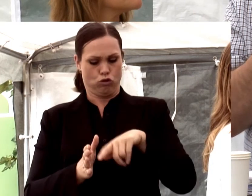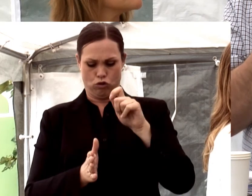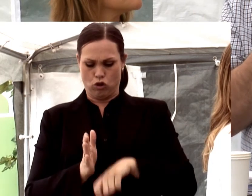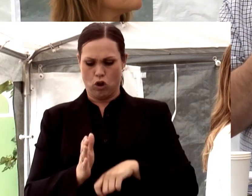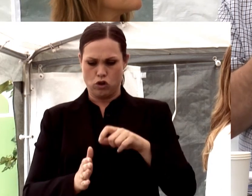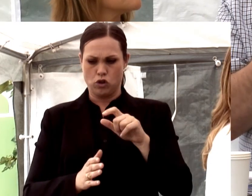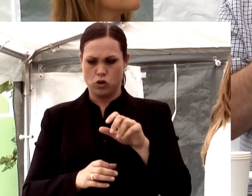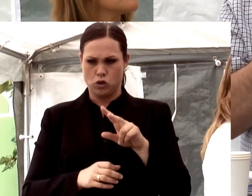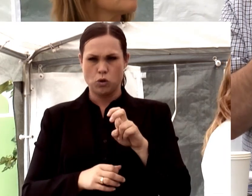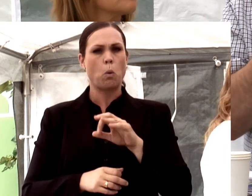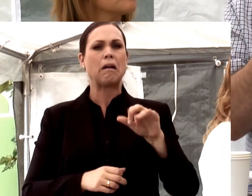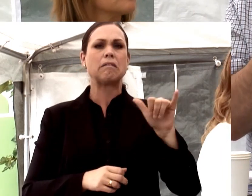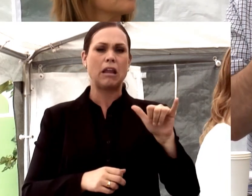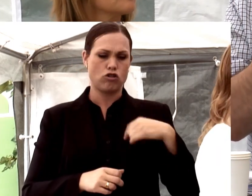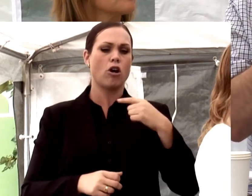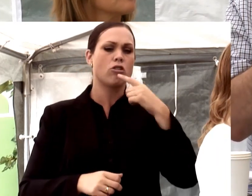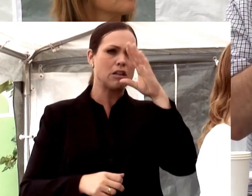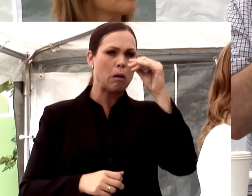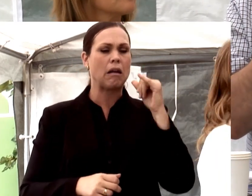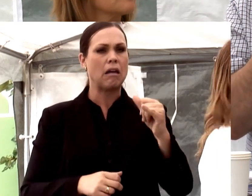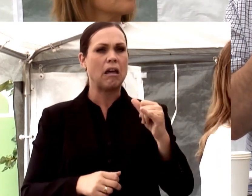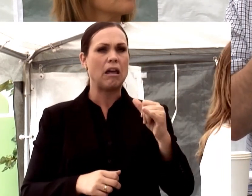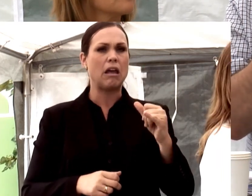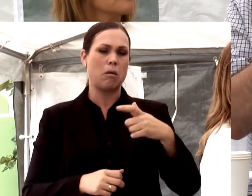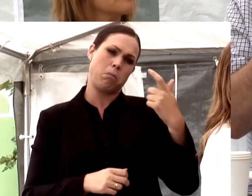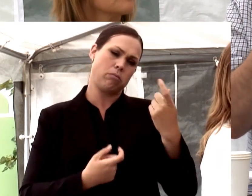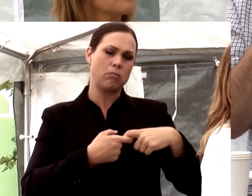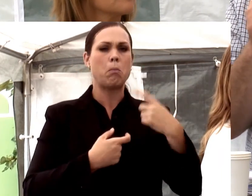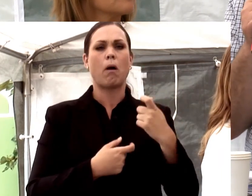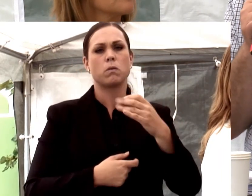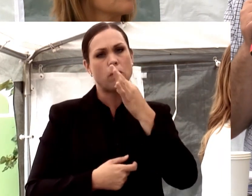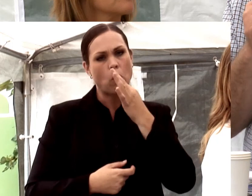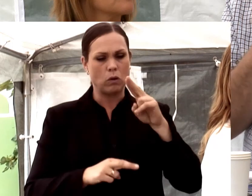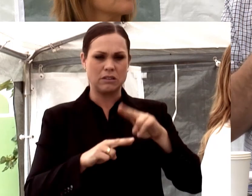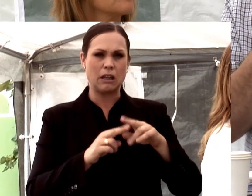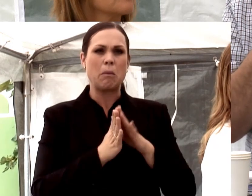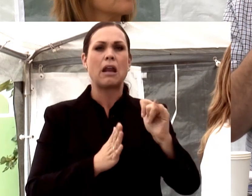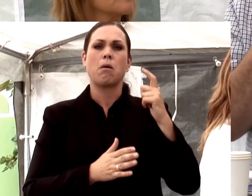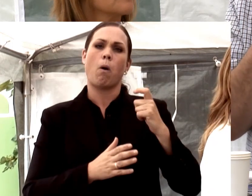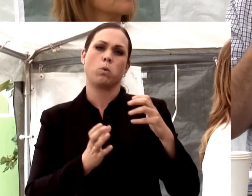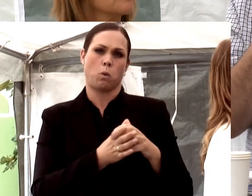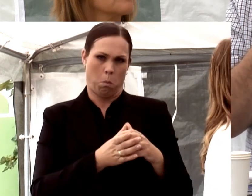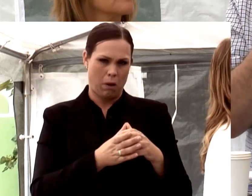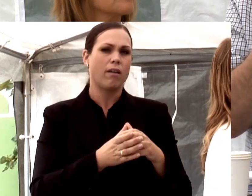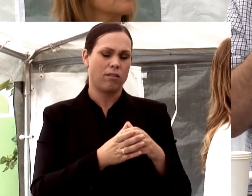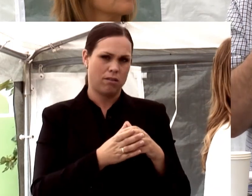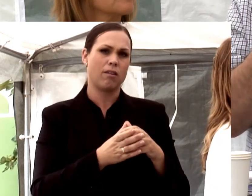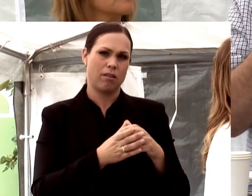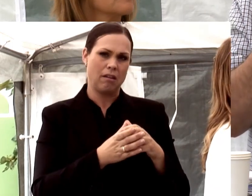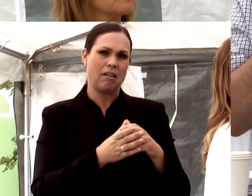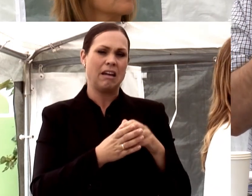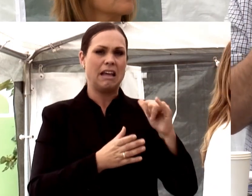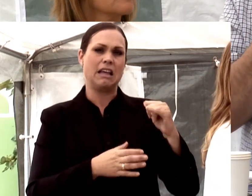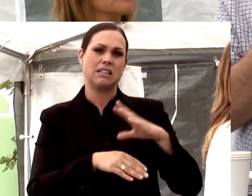med 2010 talas man med pensionsfrågor och sitter med i pensionsgruppen i